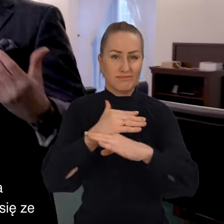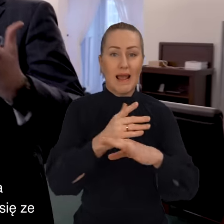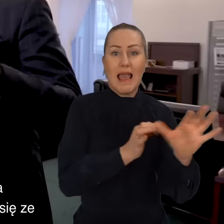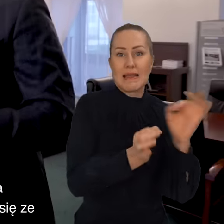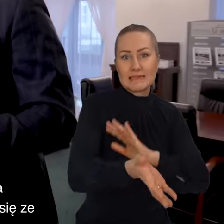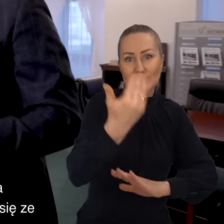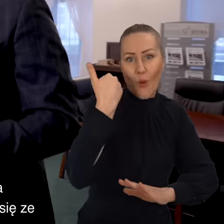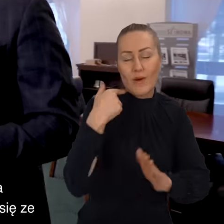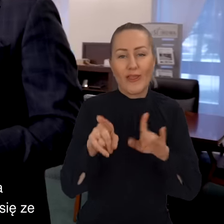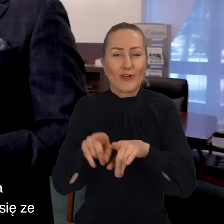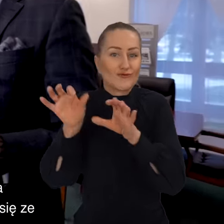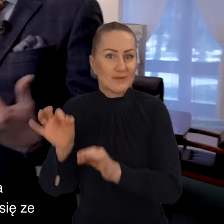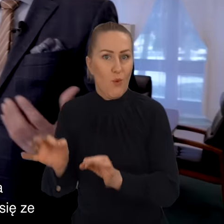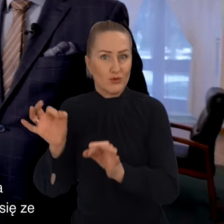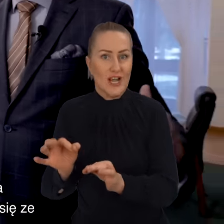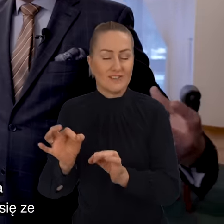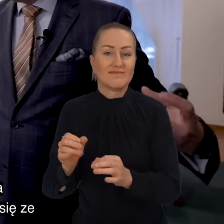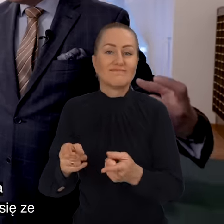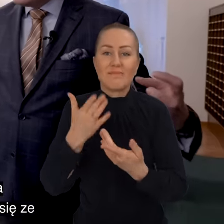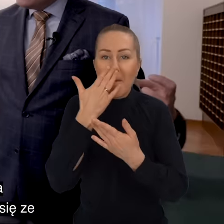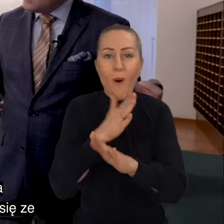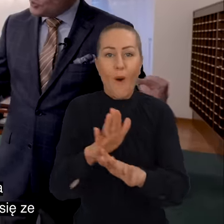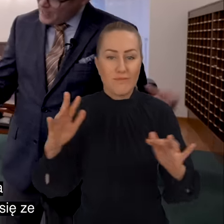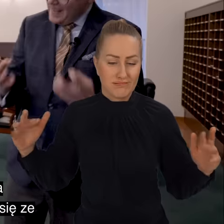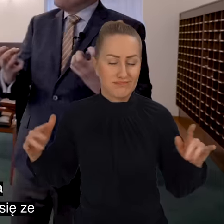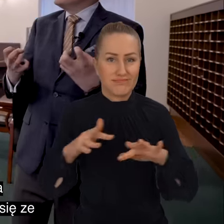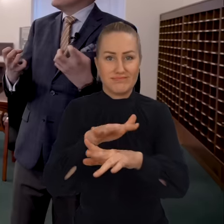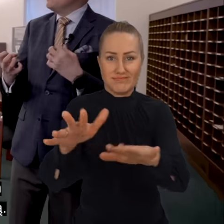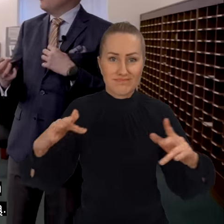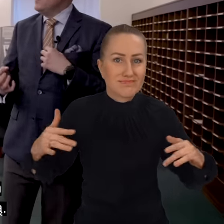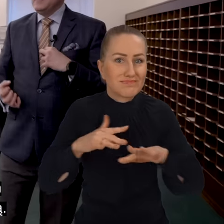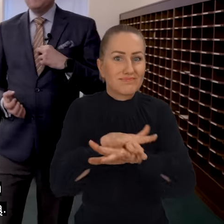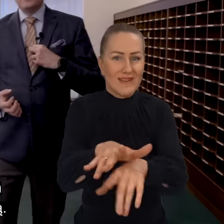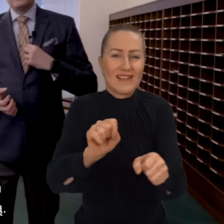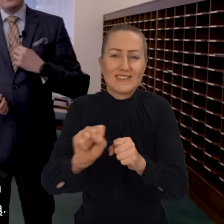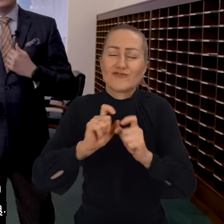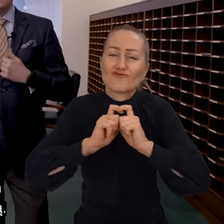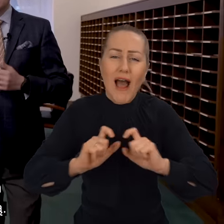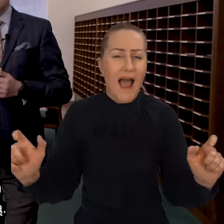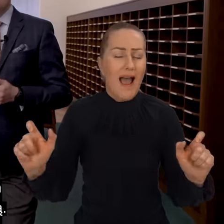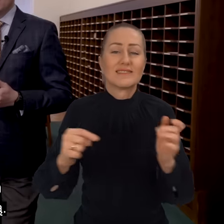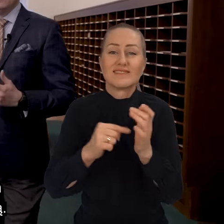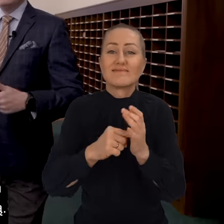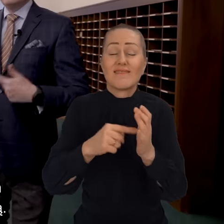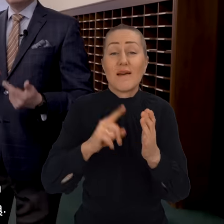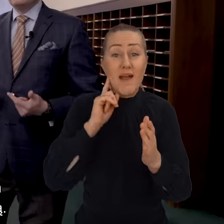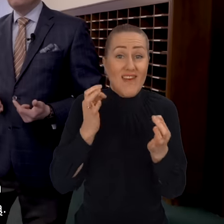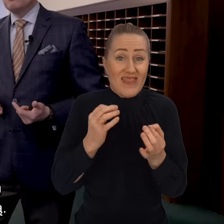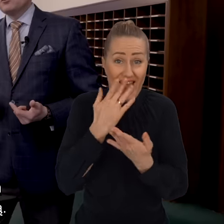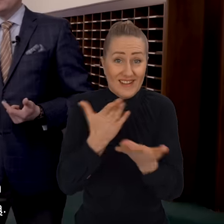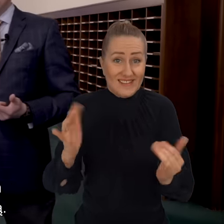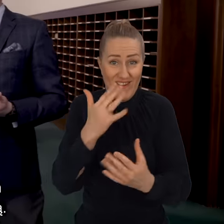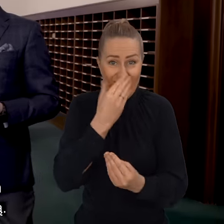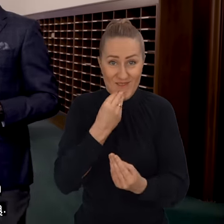i współczesność, jak ścierają się ze sobą czasy, które razem